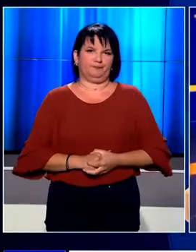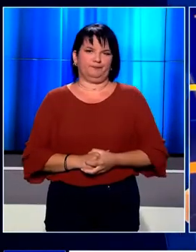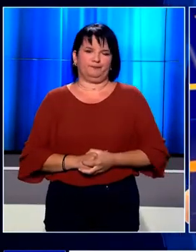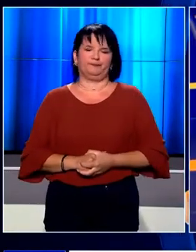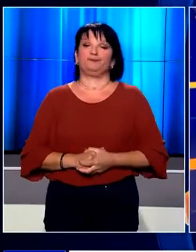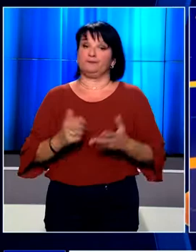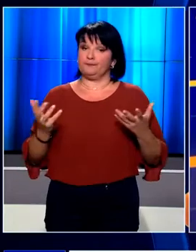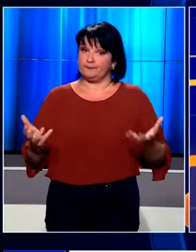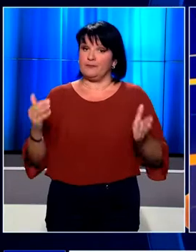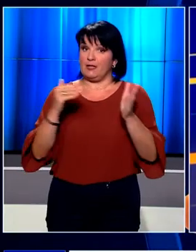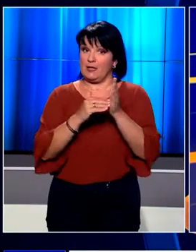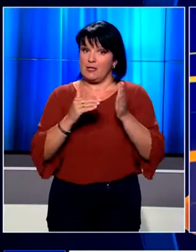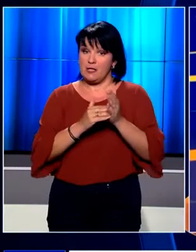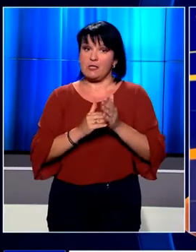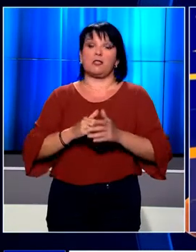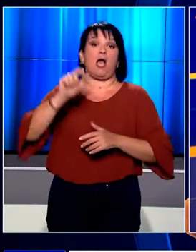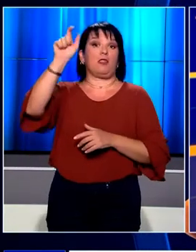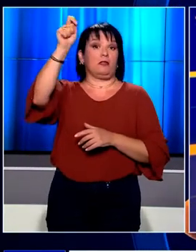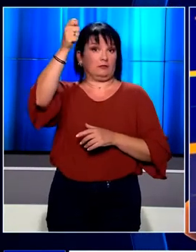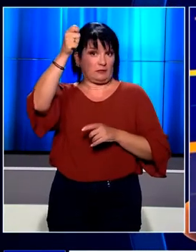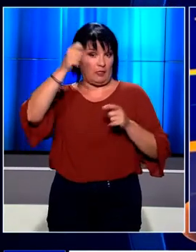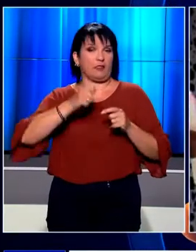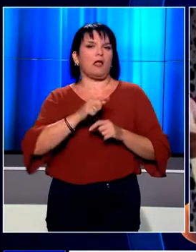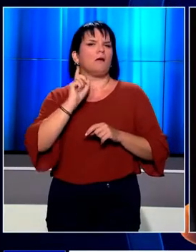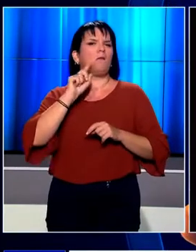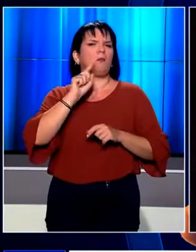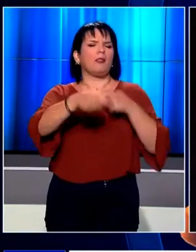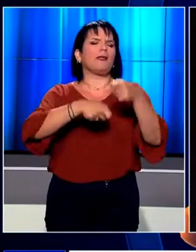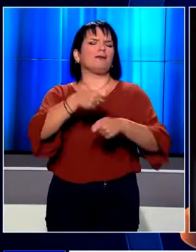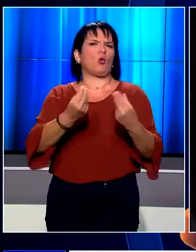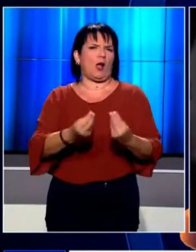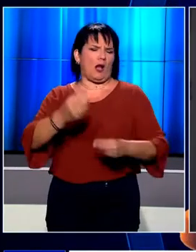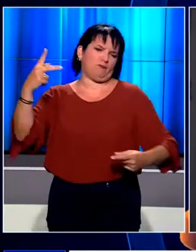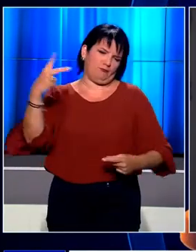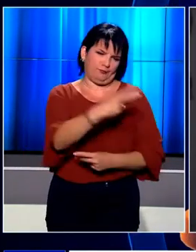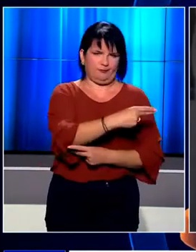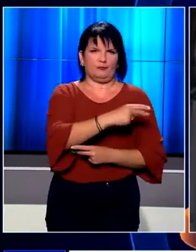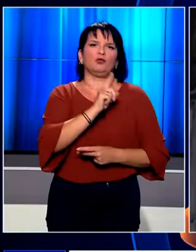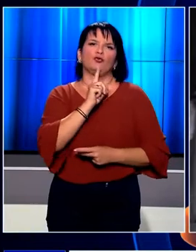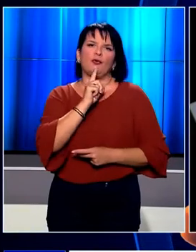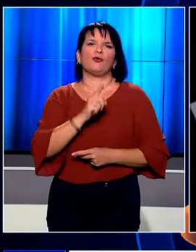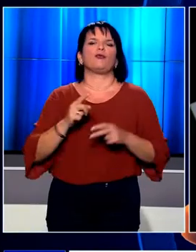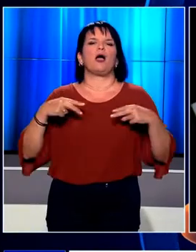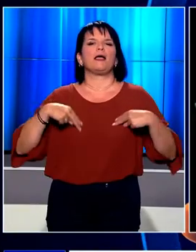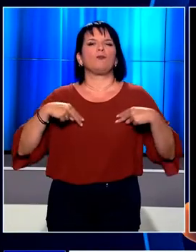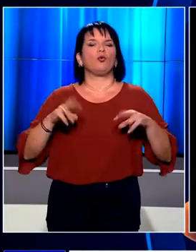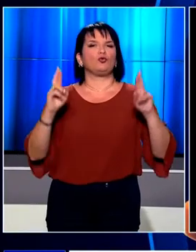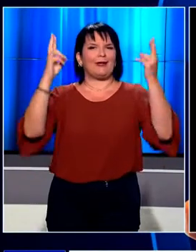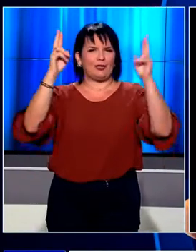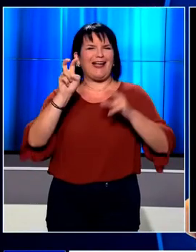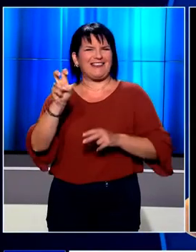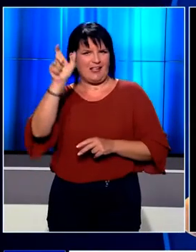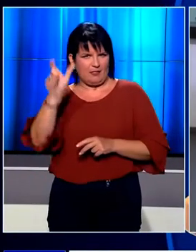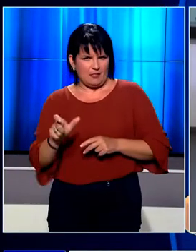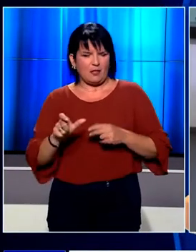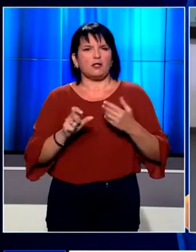Εντολή για χιλιάδες διακοπές ρεύματος σε κακοπληρωτές έδωσε η ΔΕΗ το τελευταίο δίμηνο. Όπως ανέφερε ο Υπουργός Ενέργειας Κωστής Χατζηδάκης,